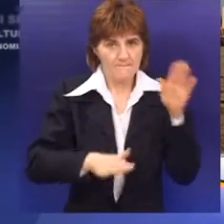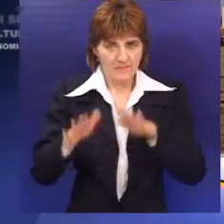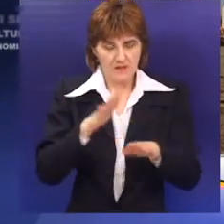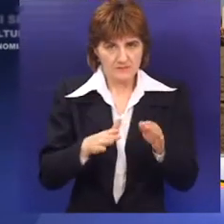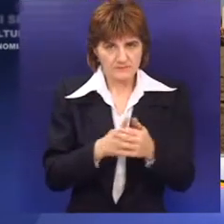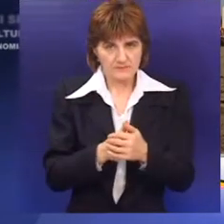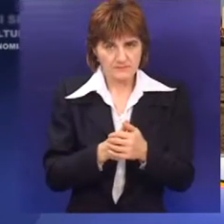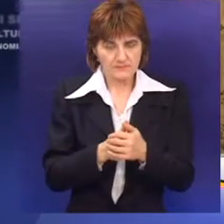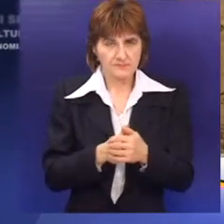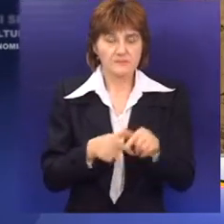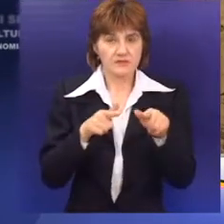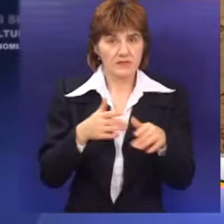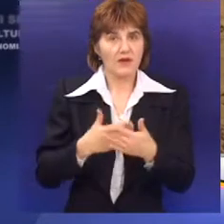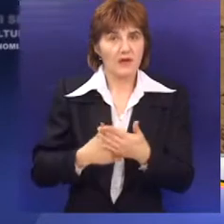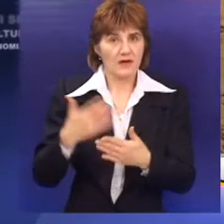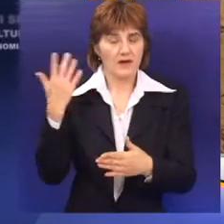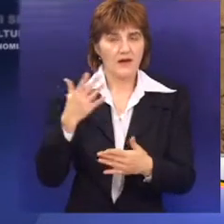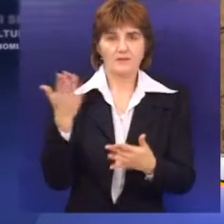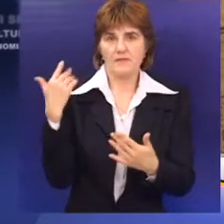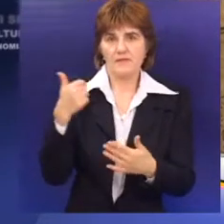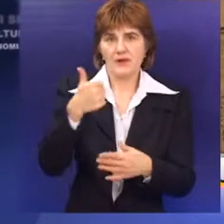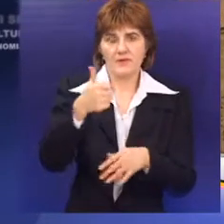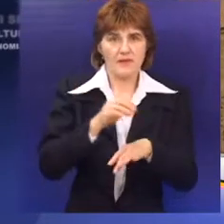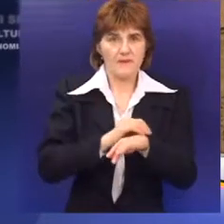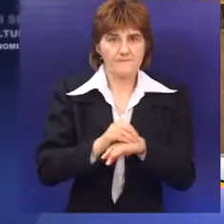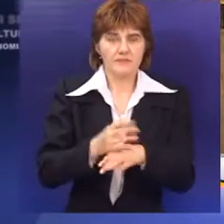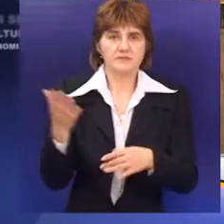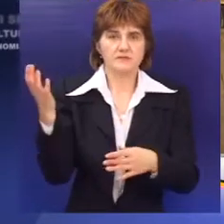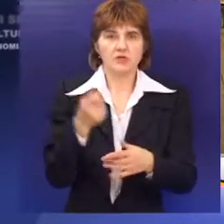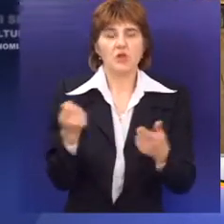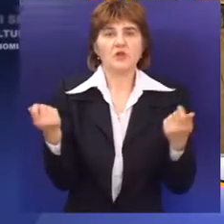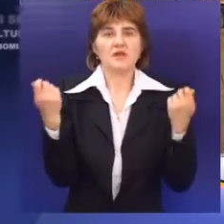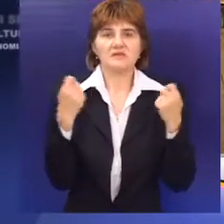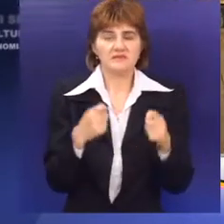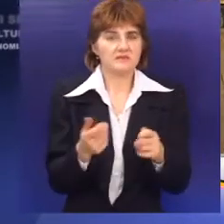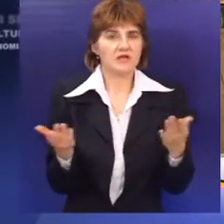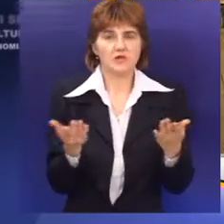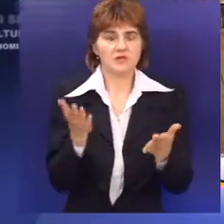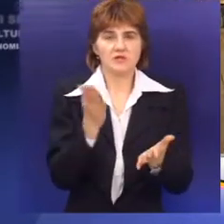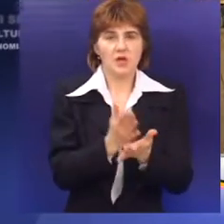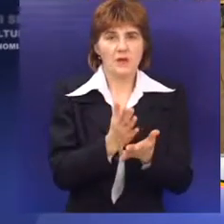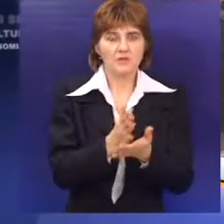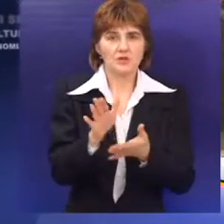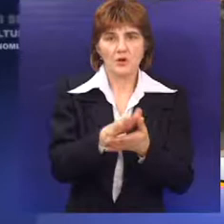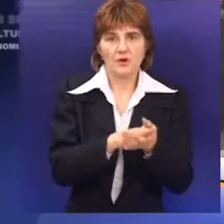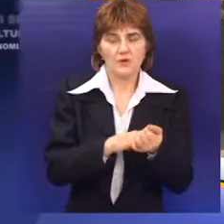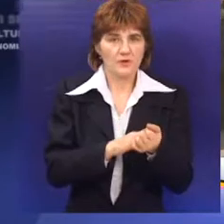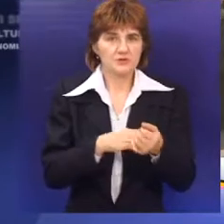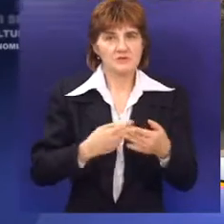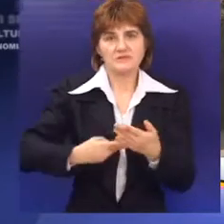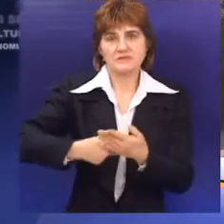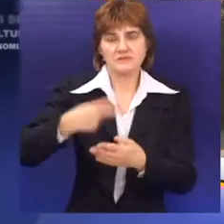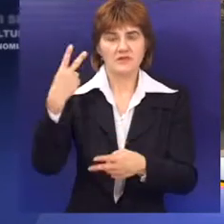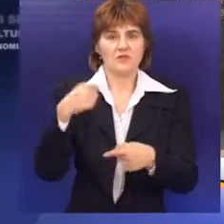vlade Srbije, na sednici Skupštine grada Subotica pre nešto više od mesec dana donet je zaključak na osnovu kojeg se pristupilo projektovanju i